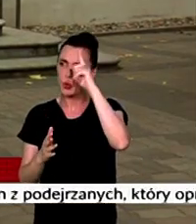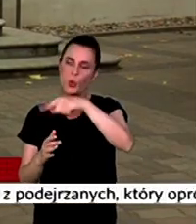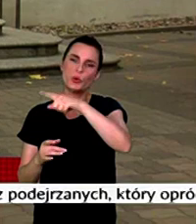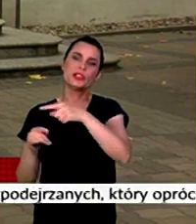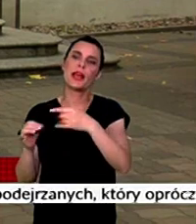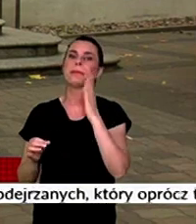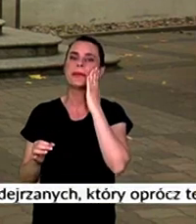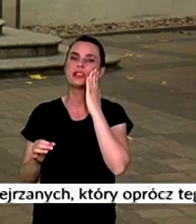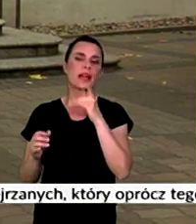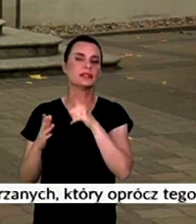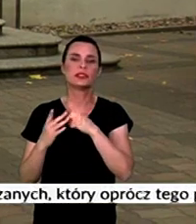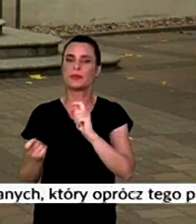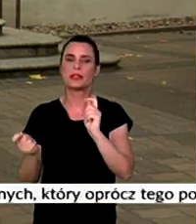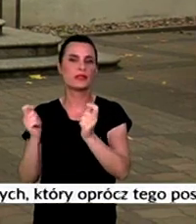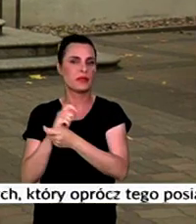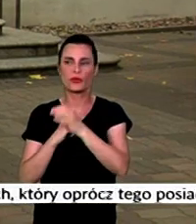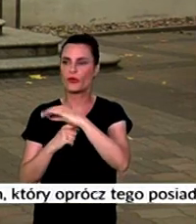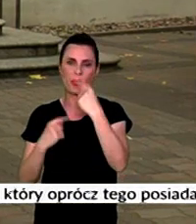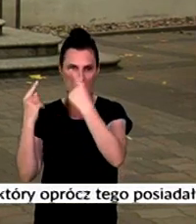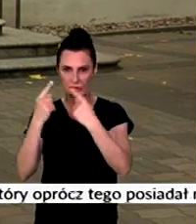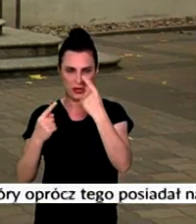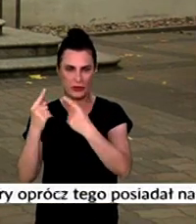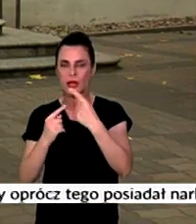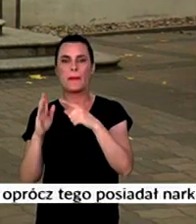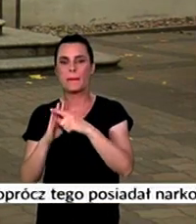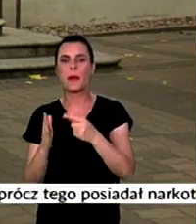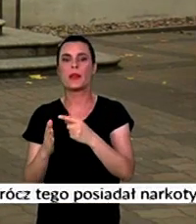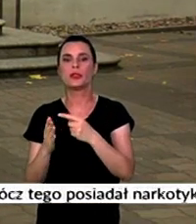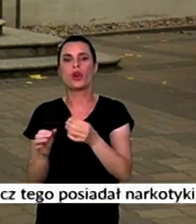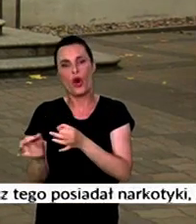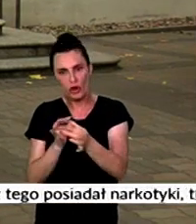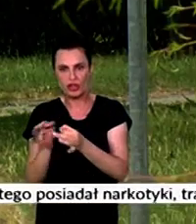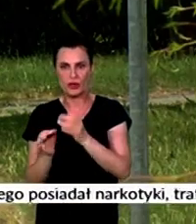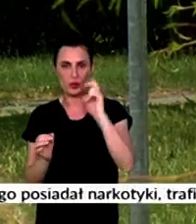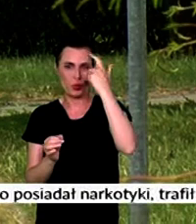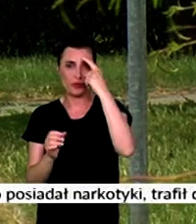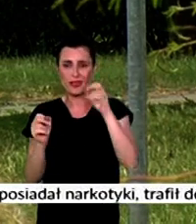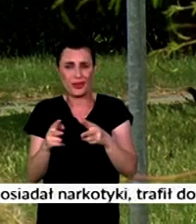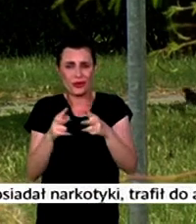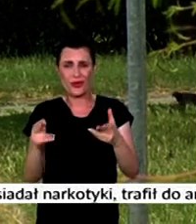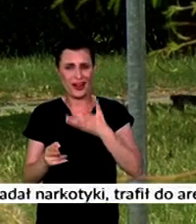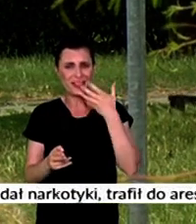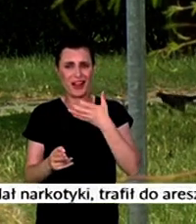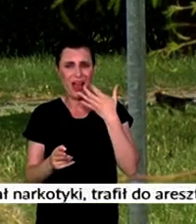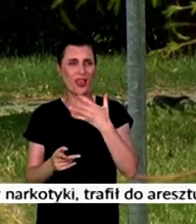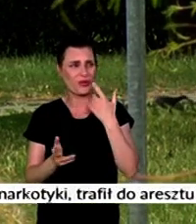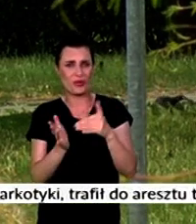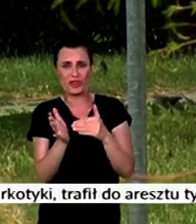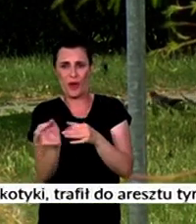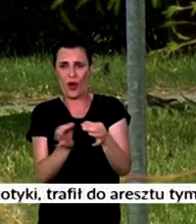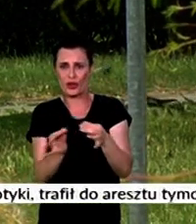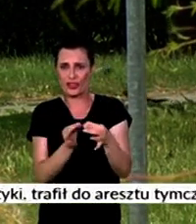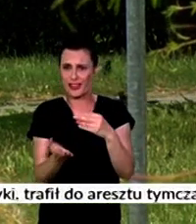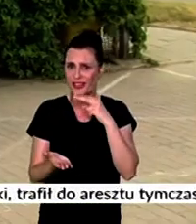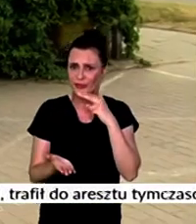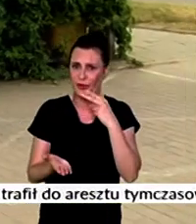dotychczas nie zmienią swojego nastawienia, będą dosyć oszczędnie, szczególnie latem podchodzić do ilości